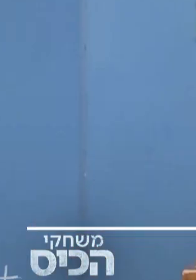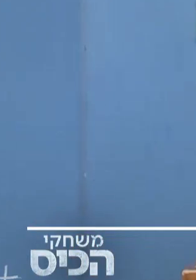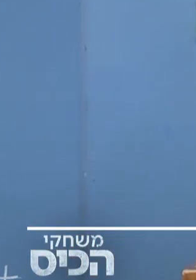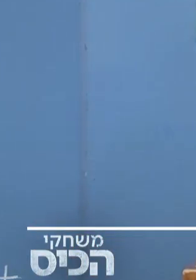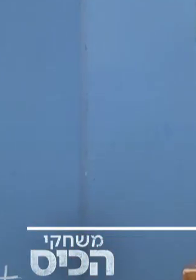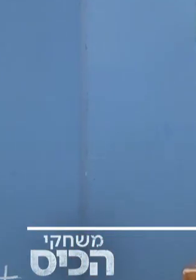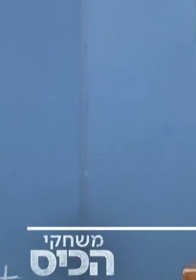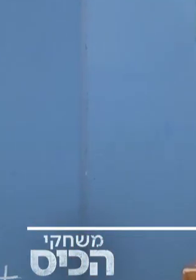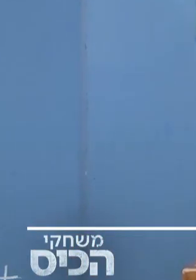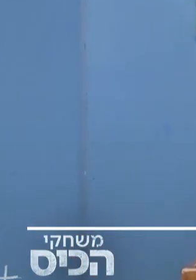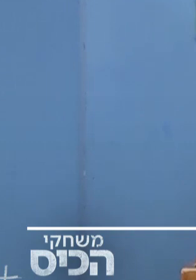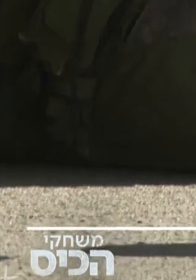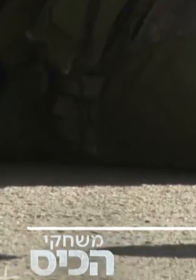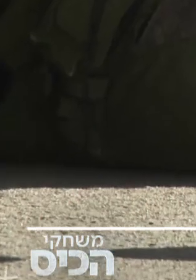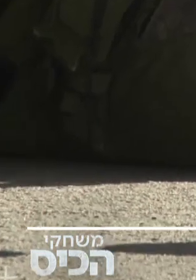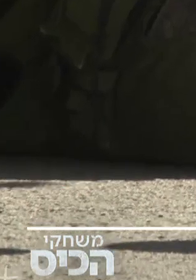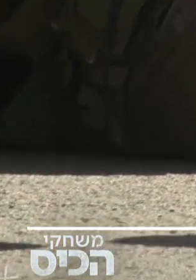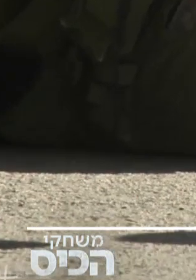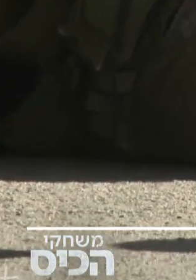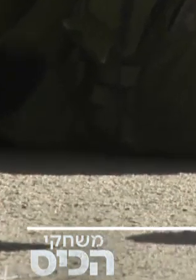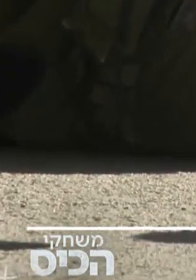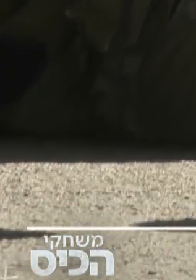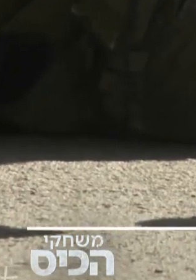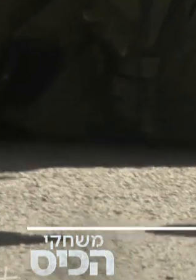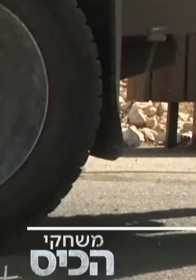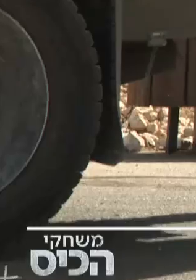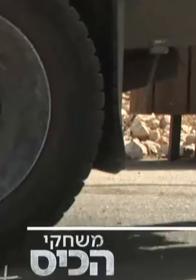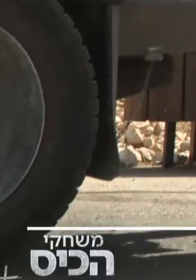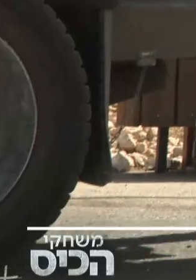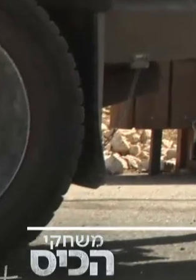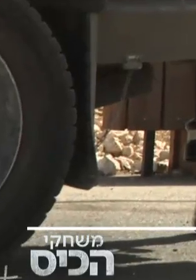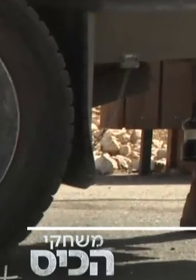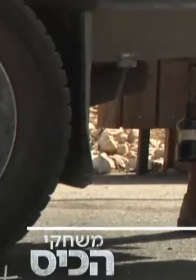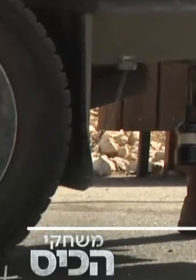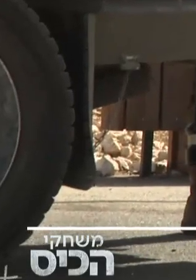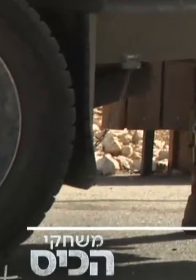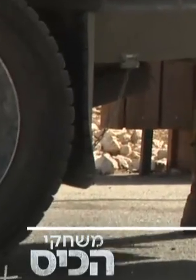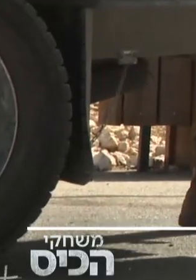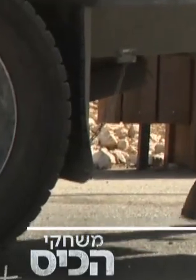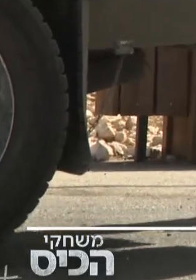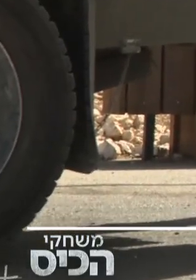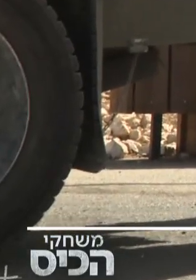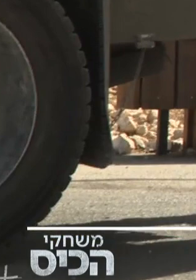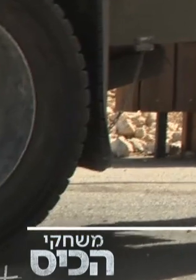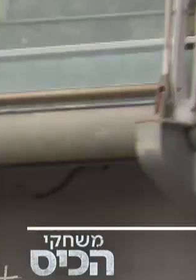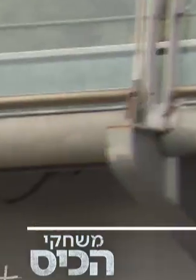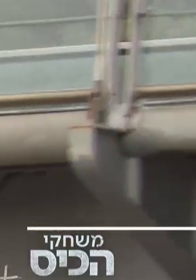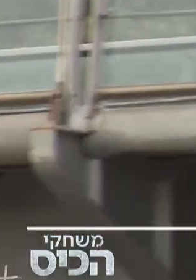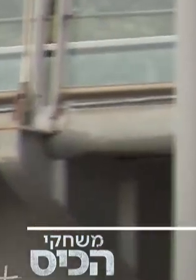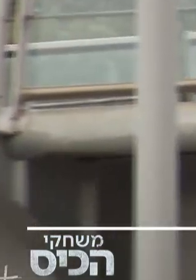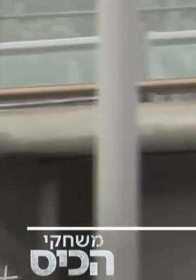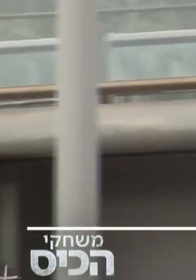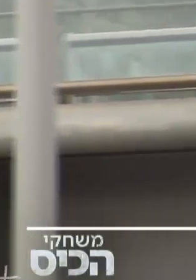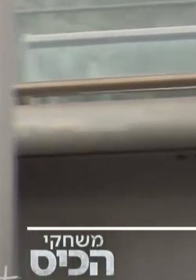עוצר ממשיך להרעיף מענקים. היום הציג אסר קאץ חבילת סיוע הכלכלית לחיילים משוחררים. החבילה תכלול תוספת של 1,500